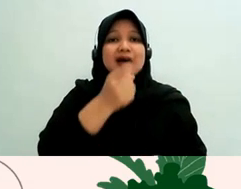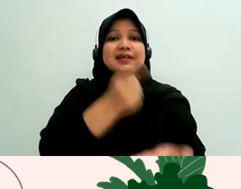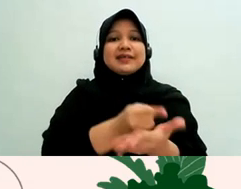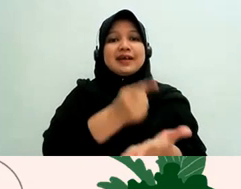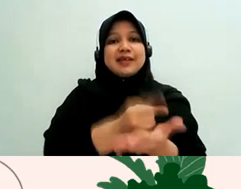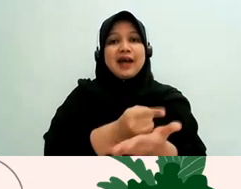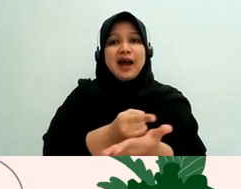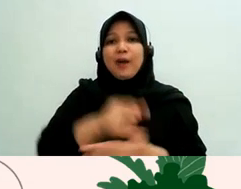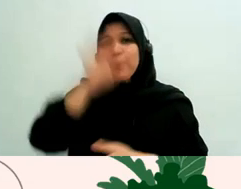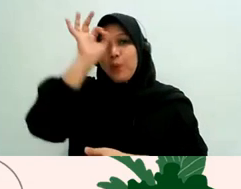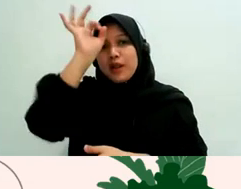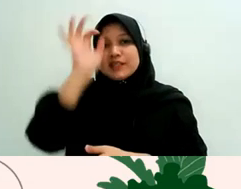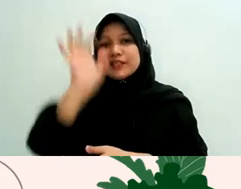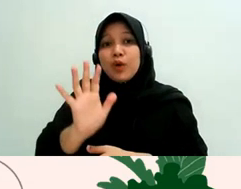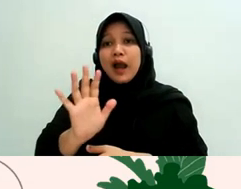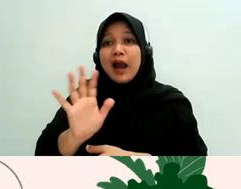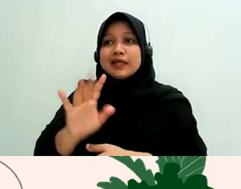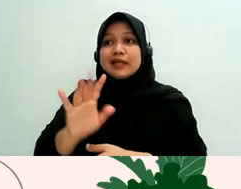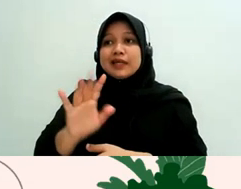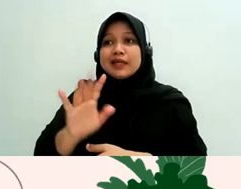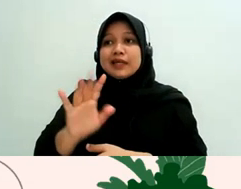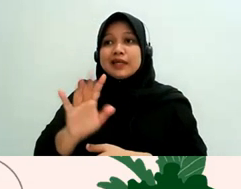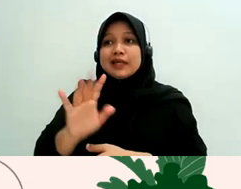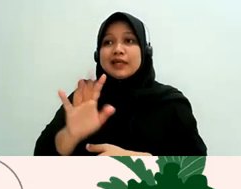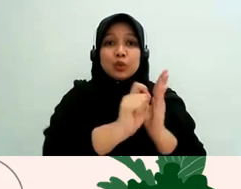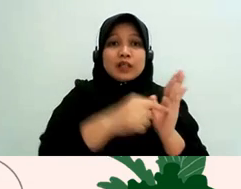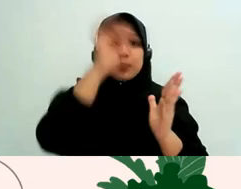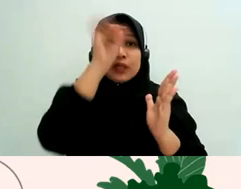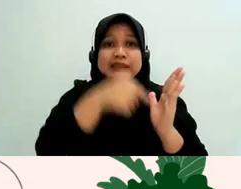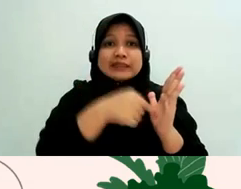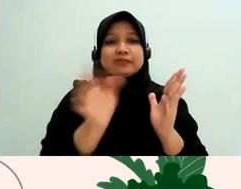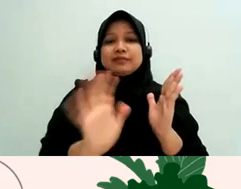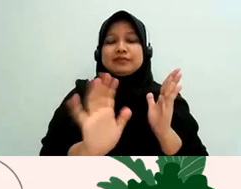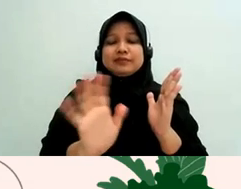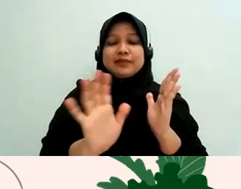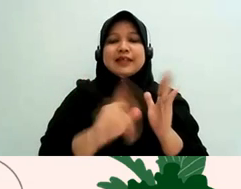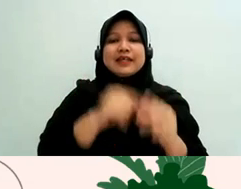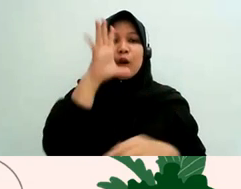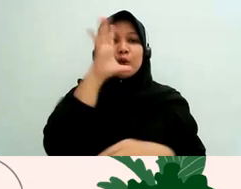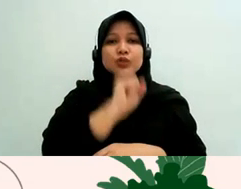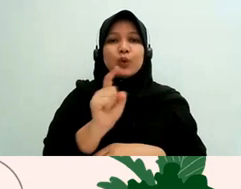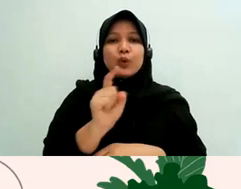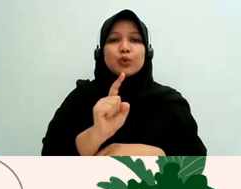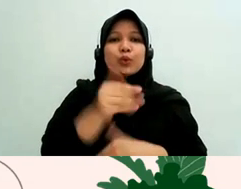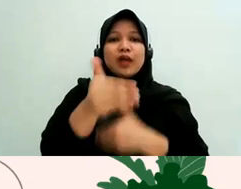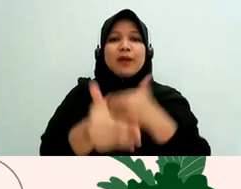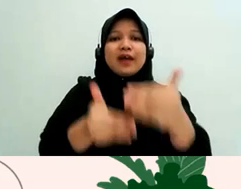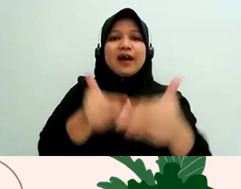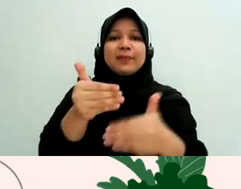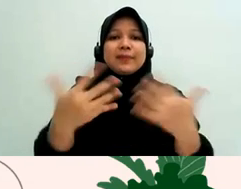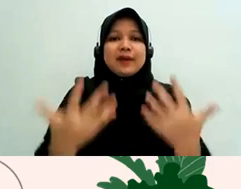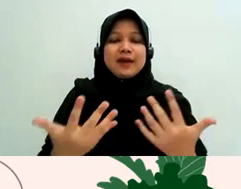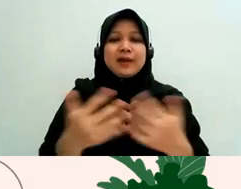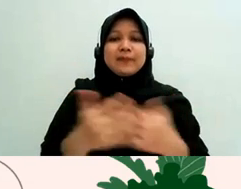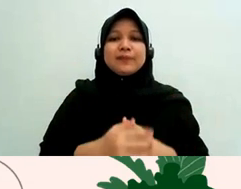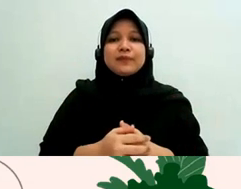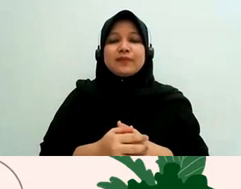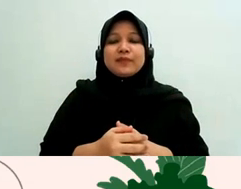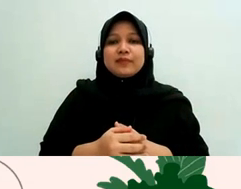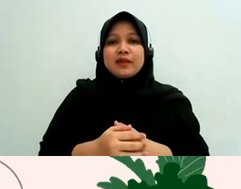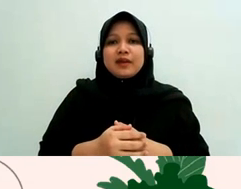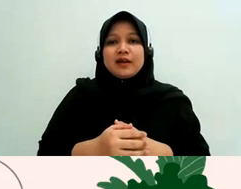contoh target advokasi yang sifatnya individual nah kalau target advokasi yang sifatnya kelembagaan tentu lebih gampang ya